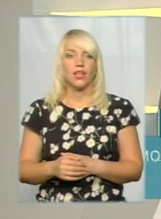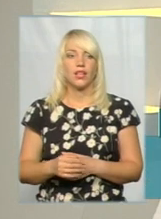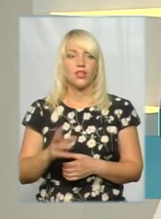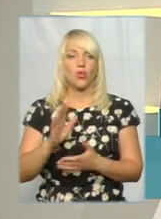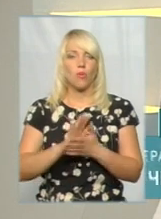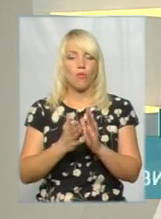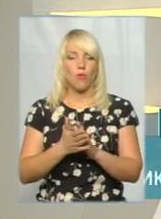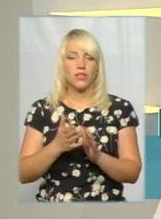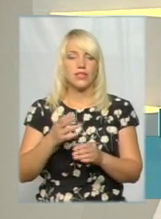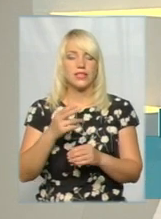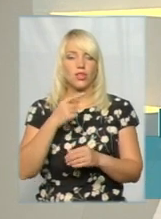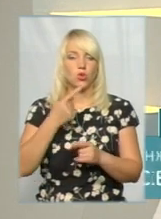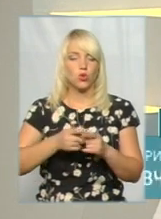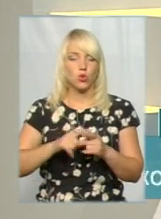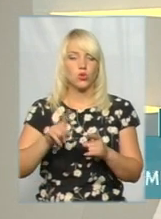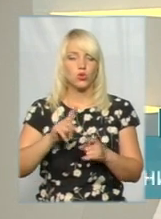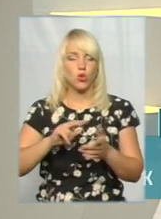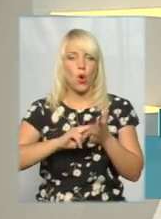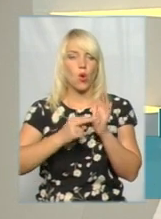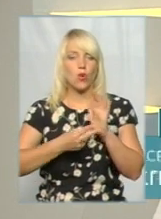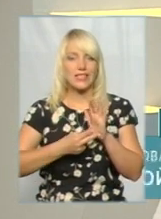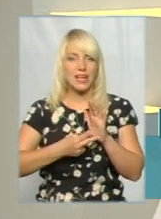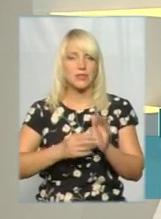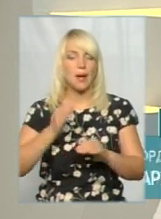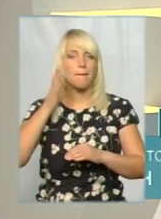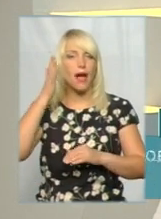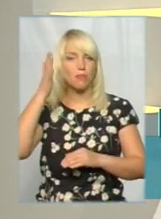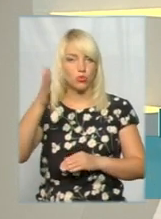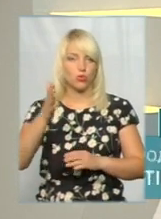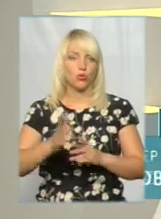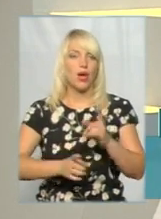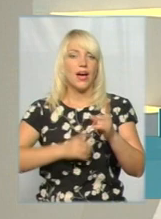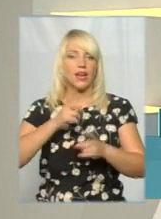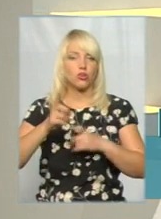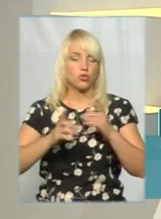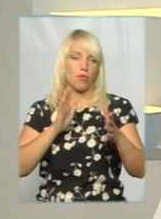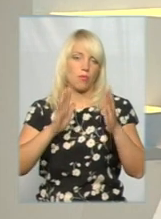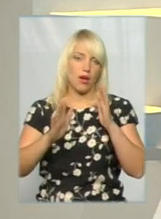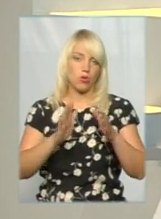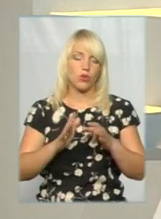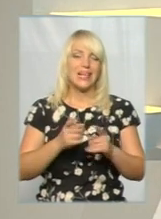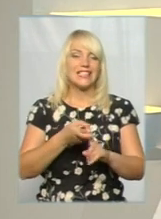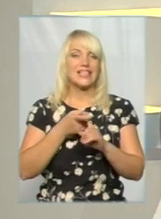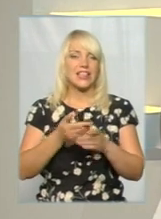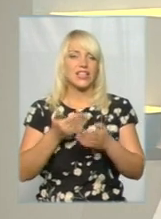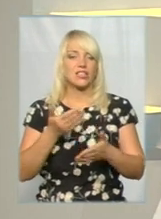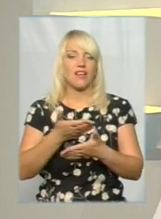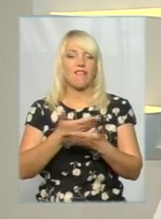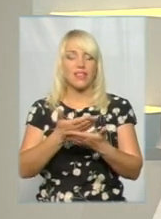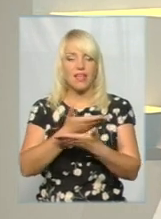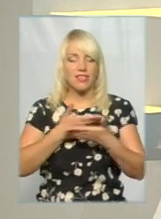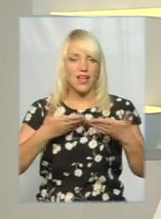Домовились ми сьогодні до того, що концепція майбутнього реконструйованого парку залежить від нас з вами.